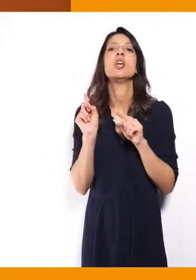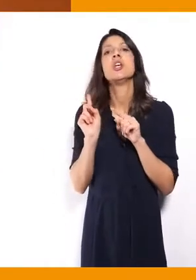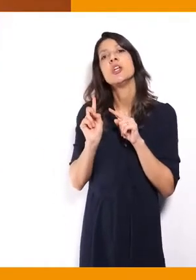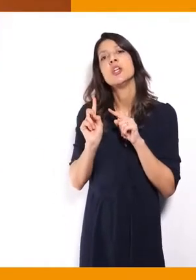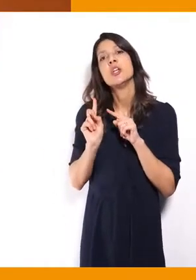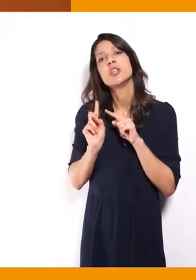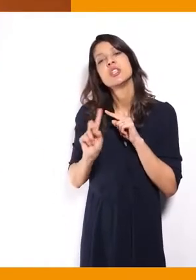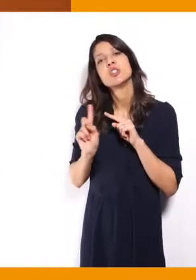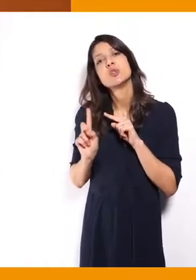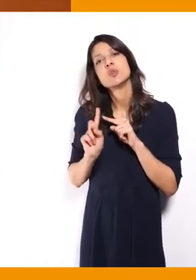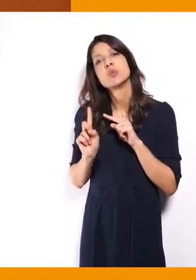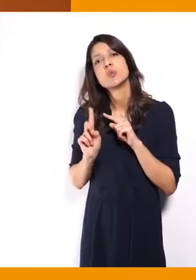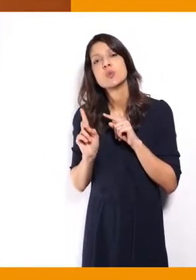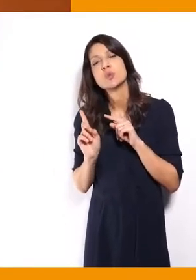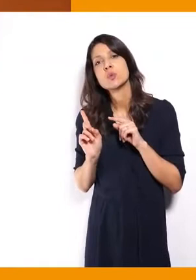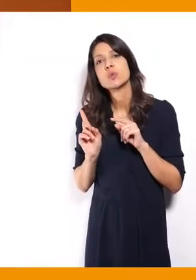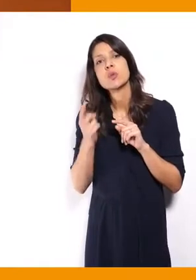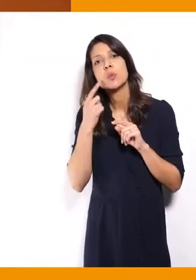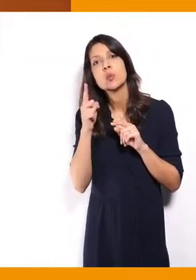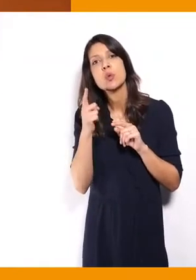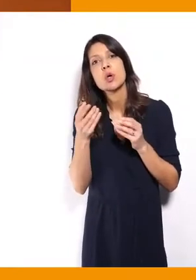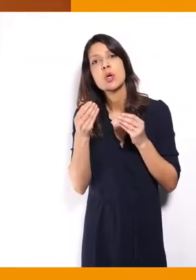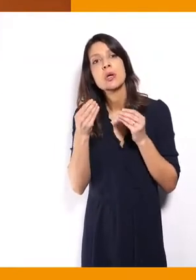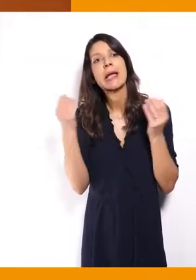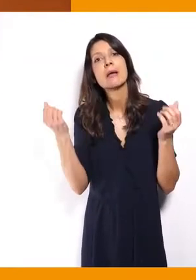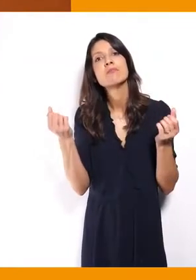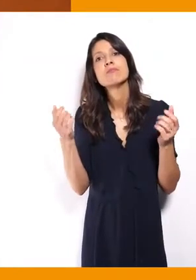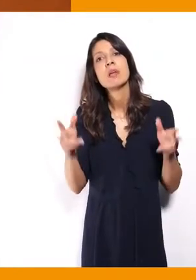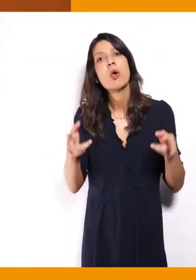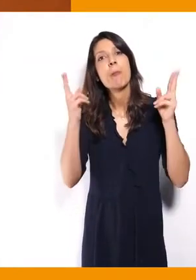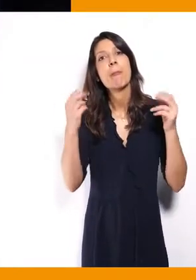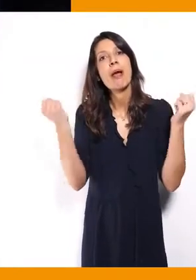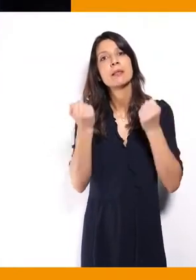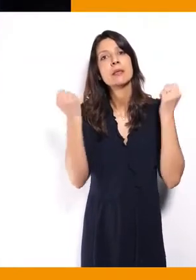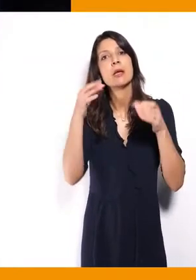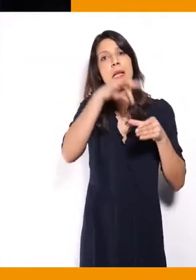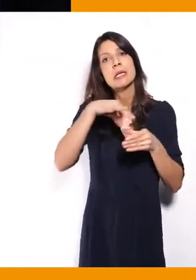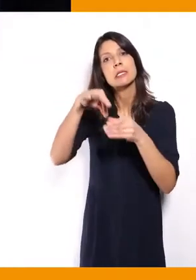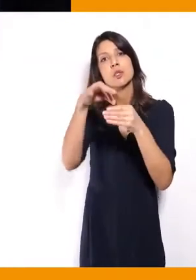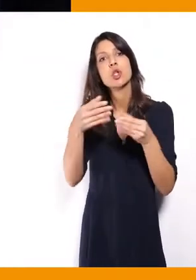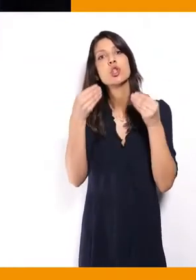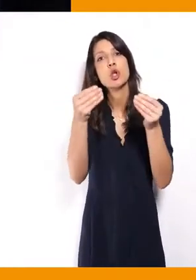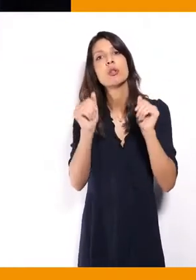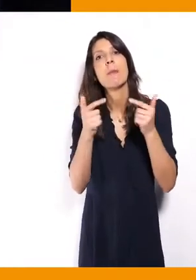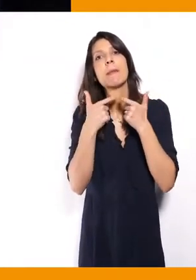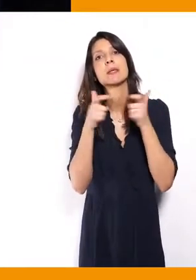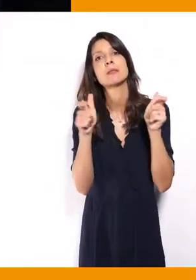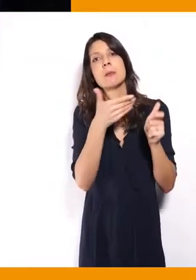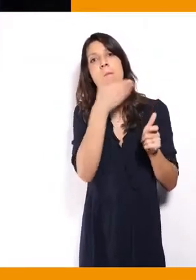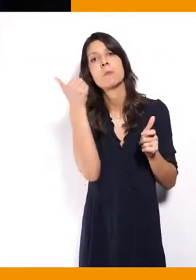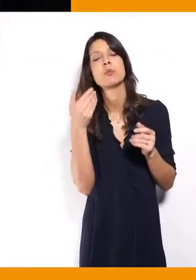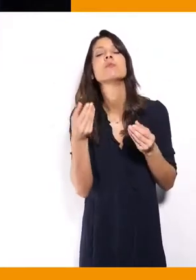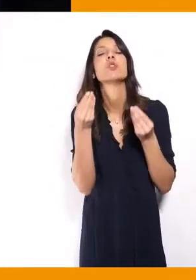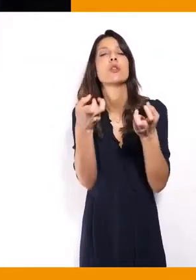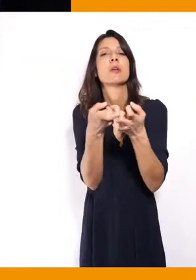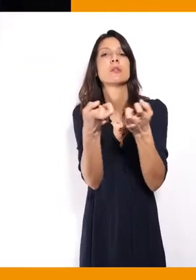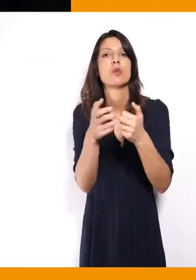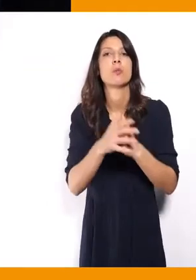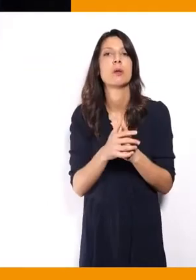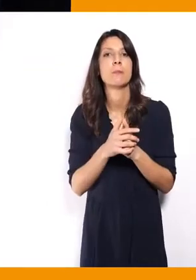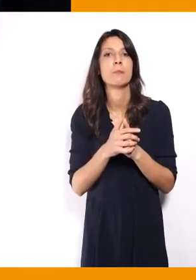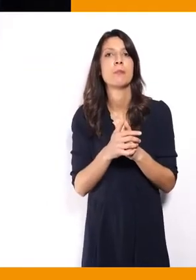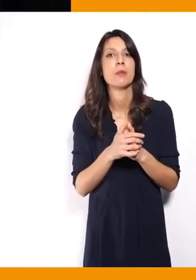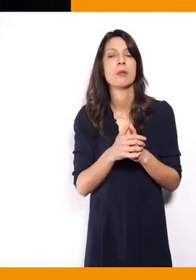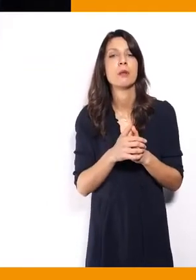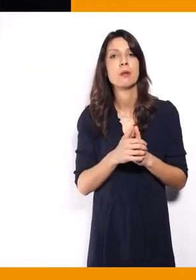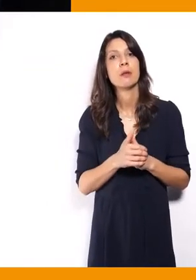systématique l'accessibilité au moment des élections et au moment de la campagne électorale. Je pense par exemple au lieu de pollution de l